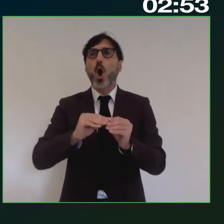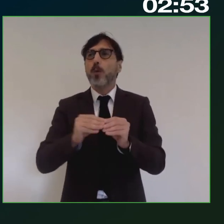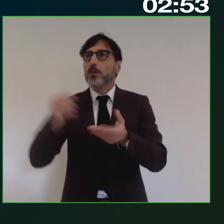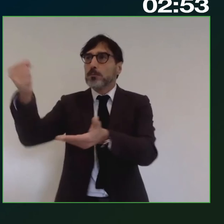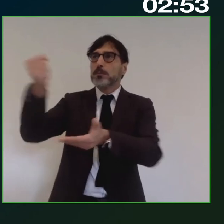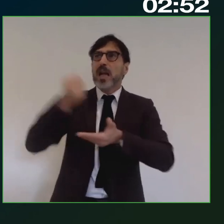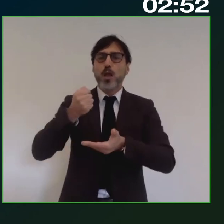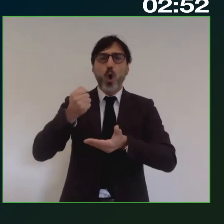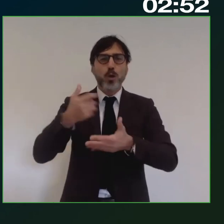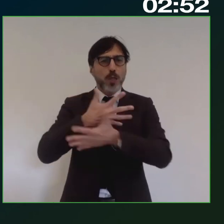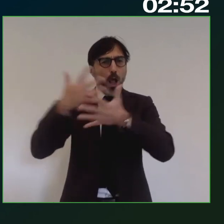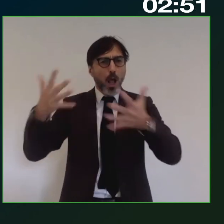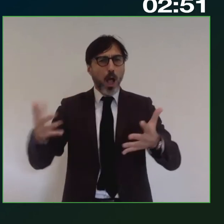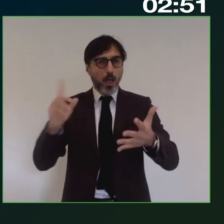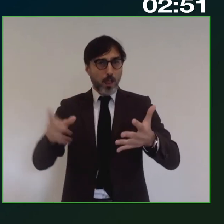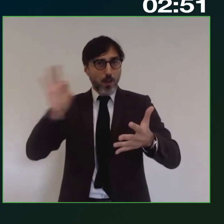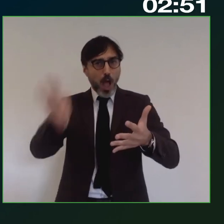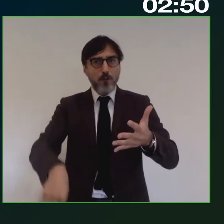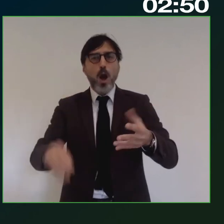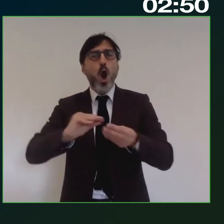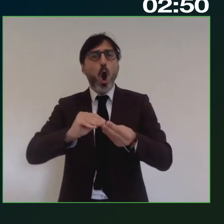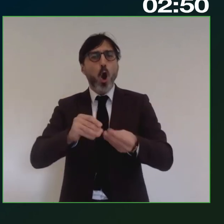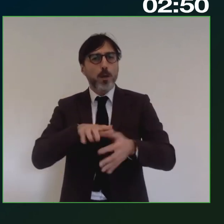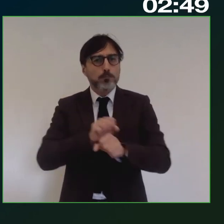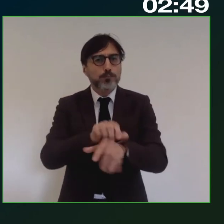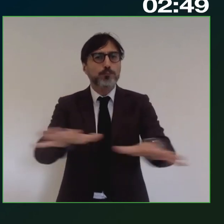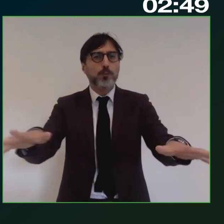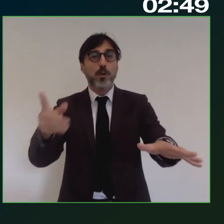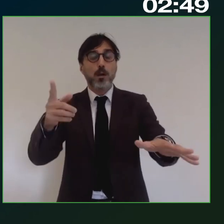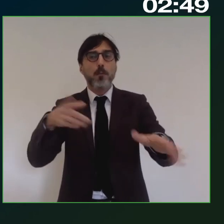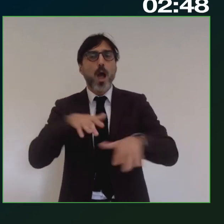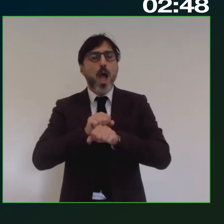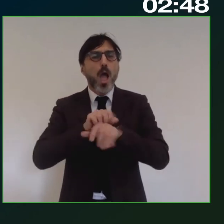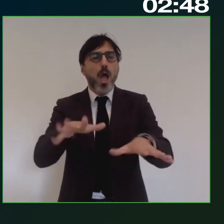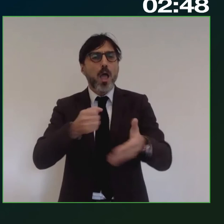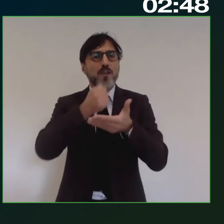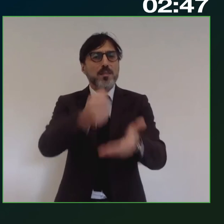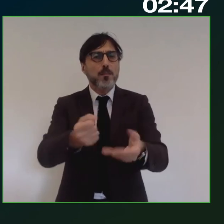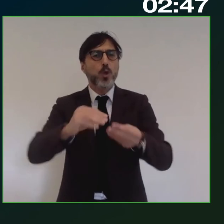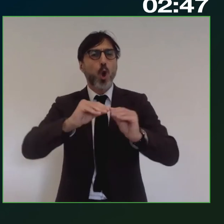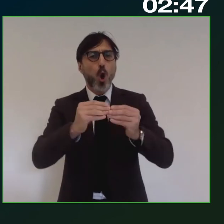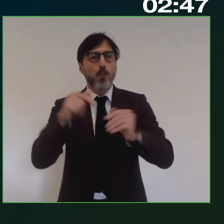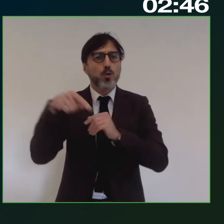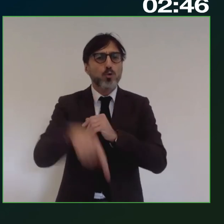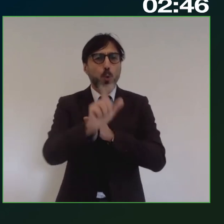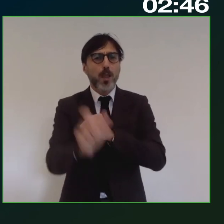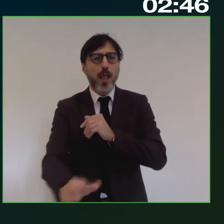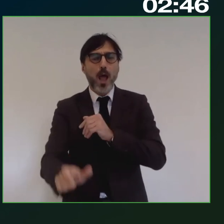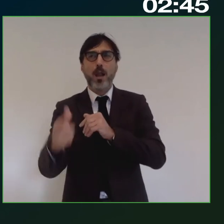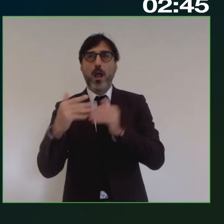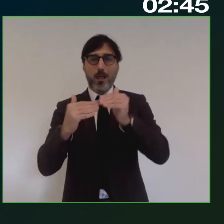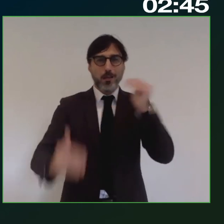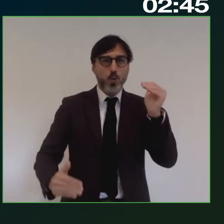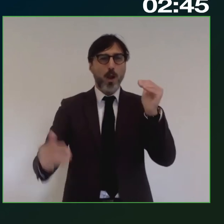di risorse che arriveranno soprattutto al Sud per risanare disuguaglianze e divari nella